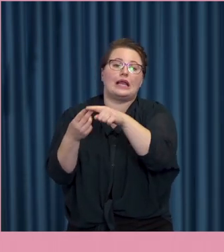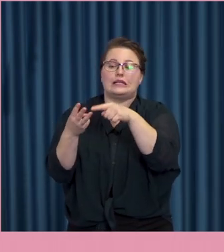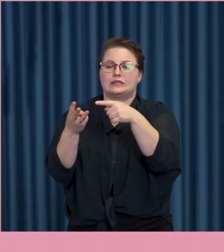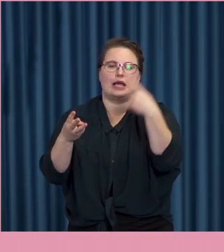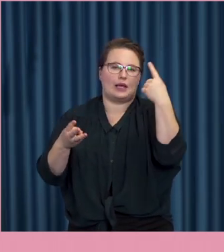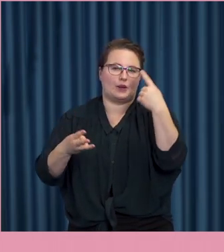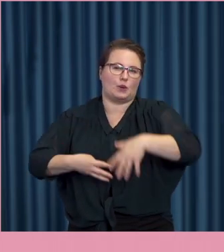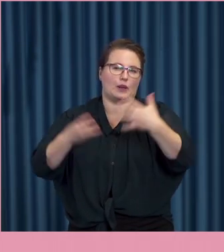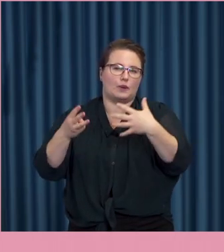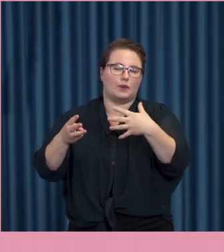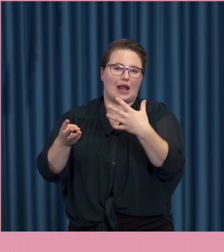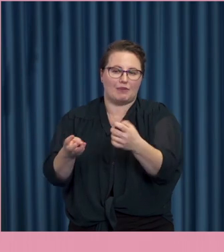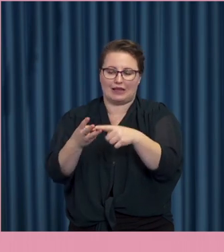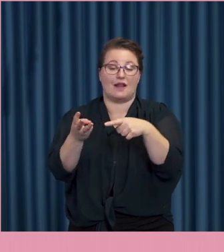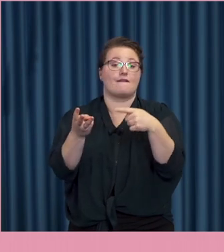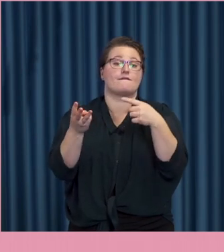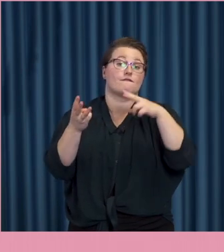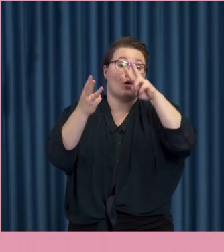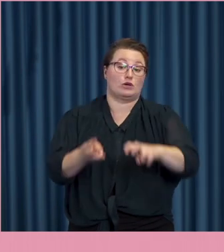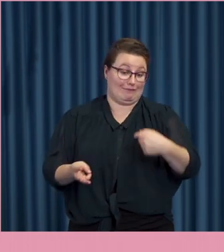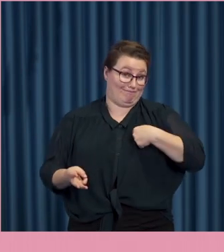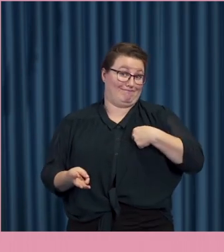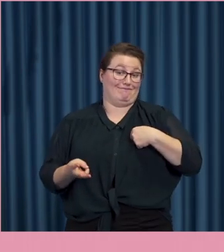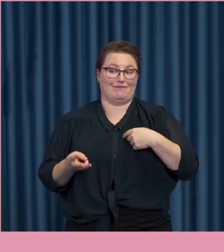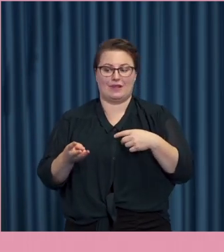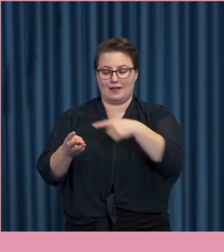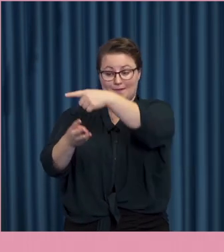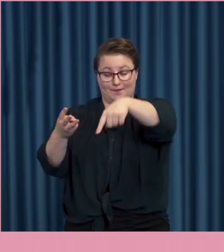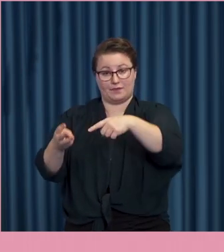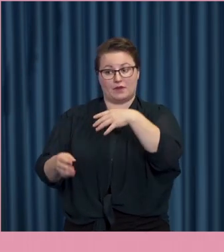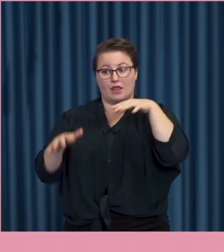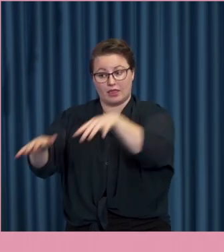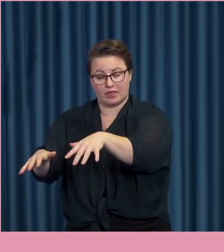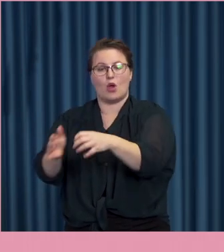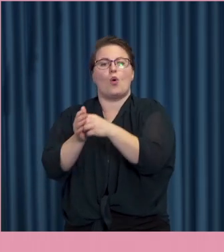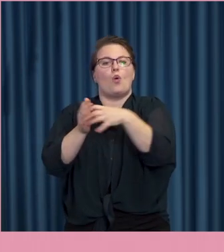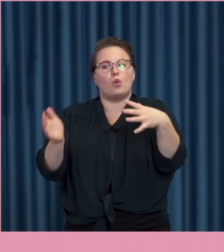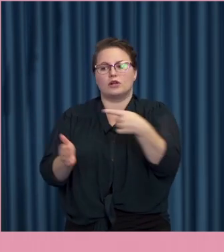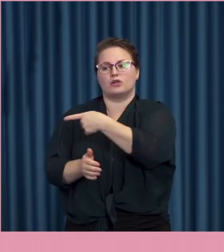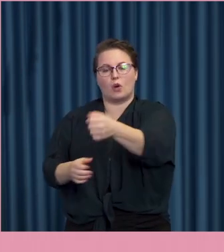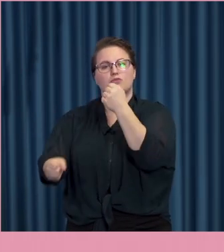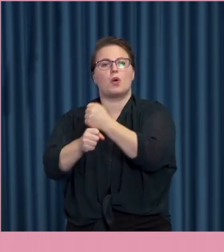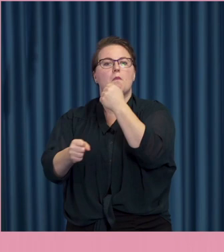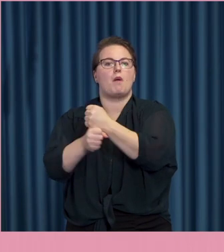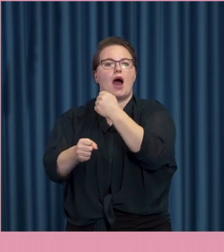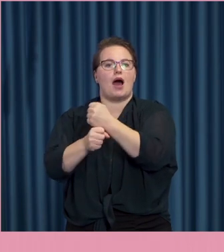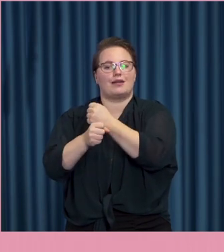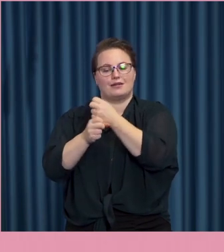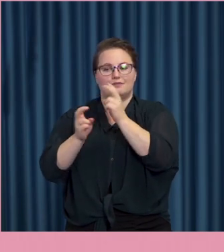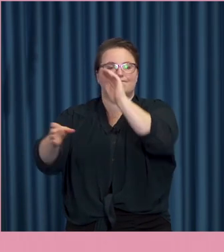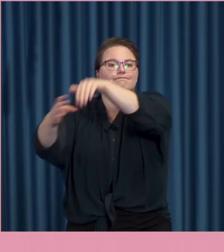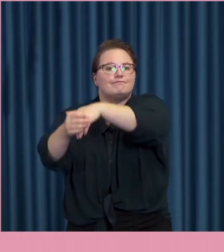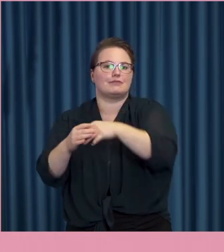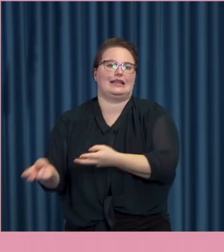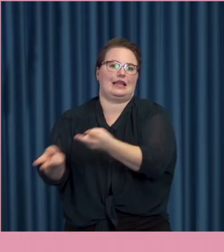kan vara kulturarbetare, kan vara forskare som jag. Just på grund av deras verksamhet. På grund av deras deltagande i det här